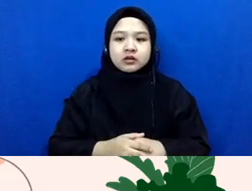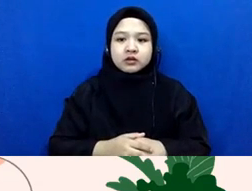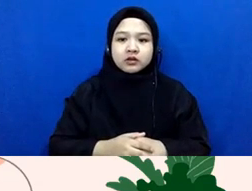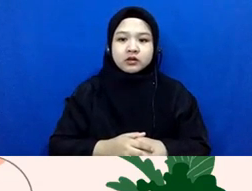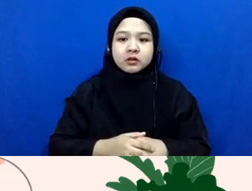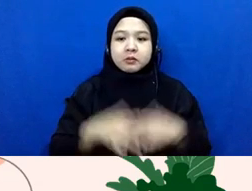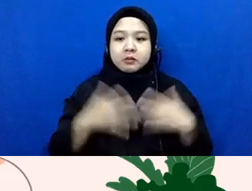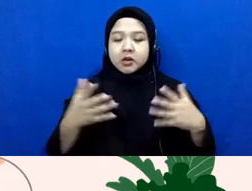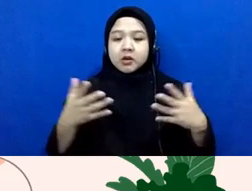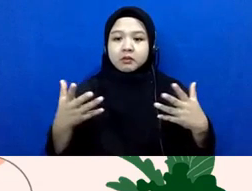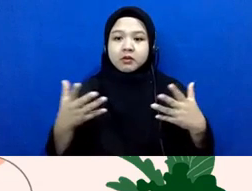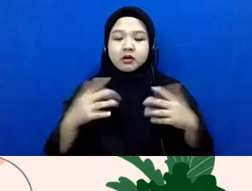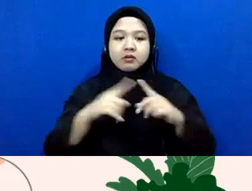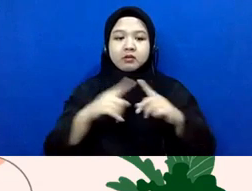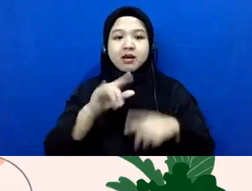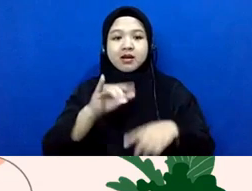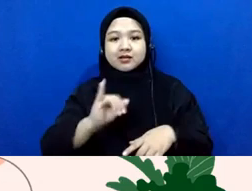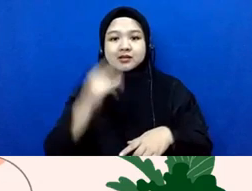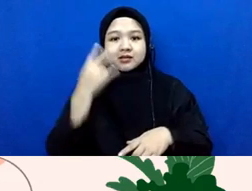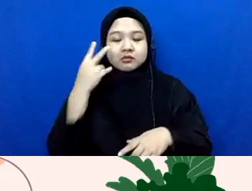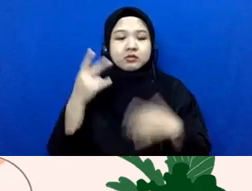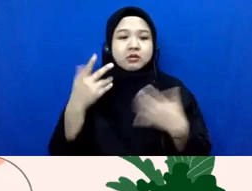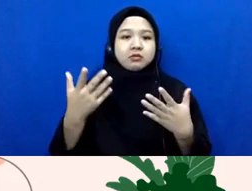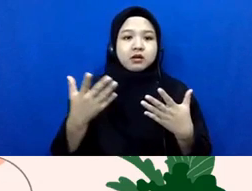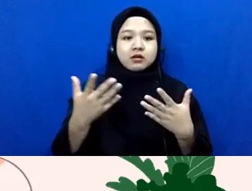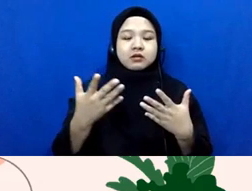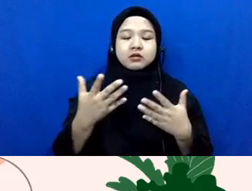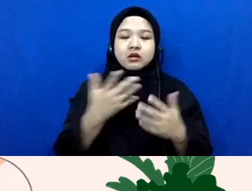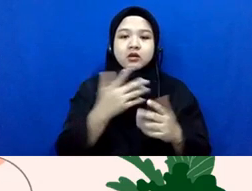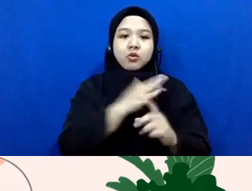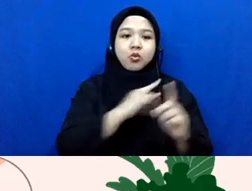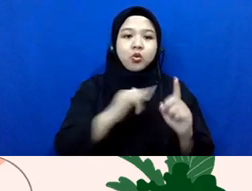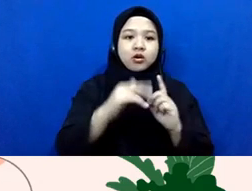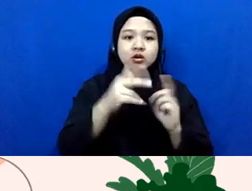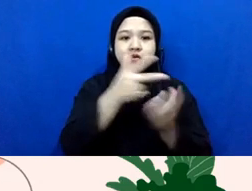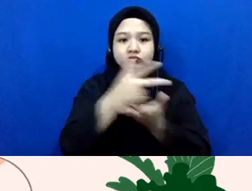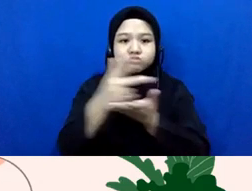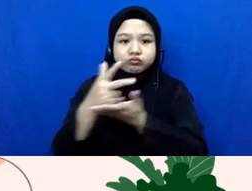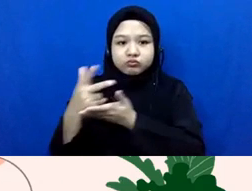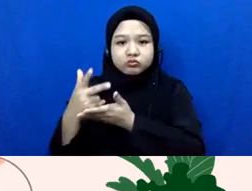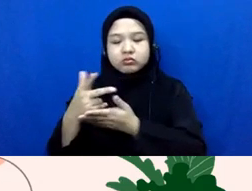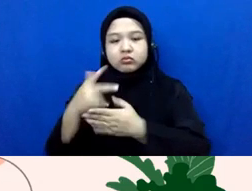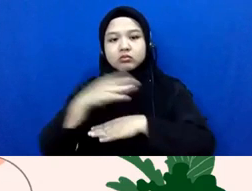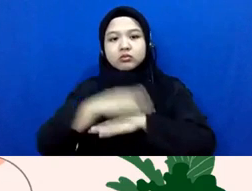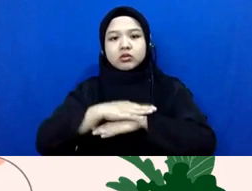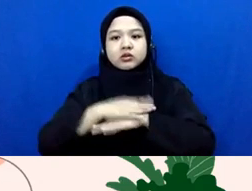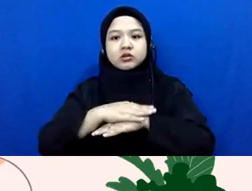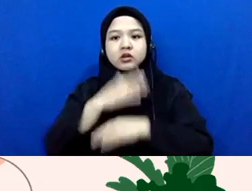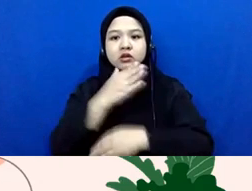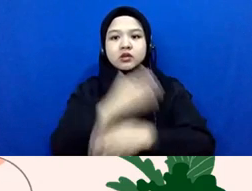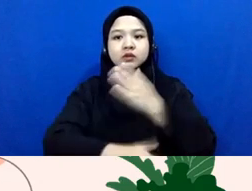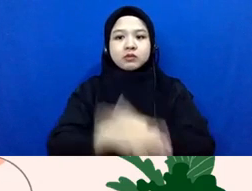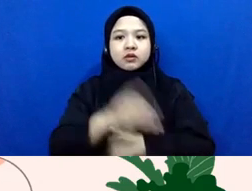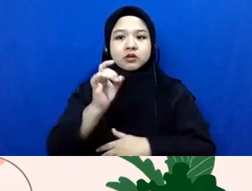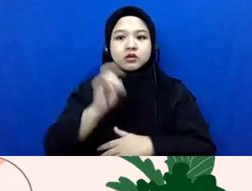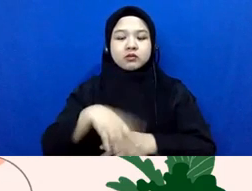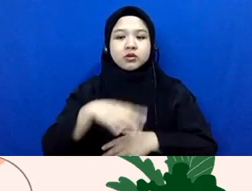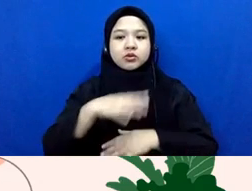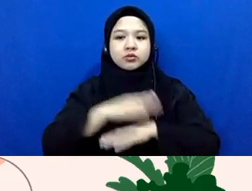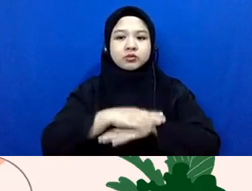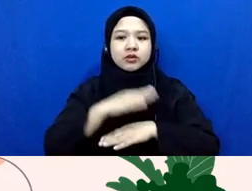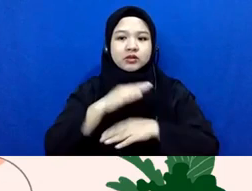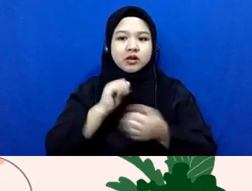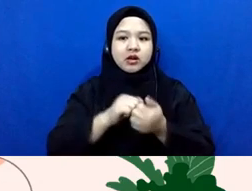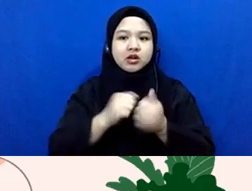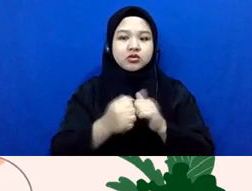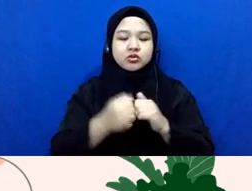bagaimana Mbak Aci menyikapi perkembangan citizen journalism yang meliputi semua berita difabel termasuk berita tentang kasus